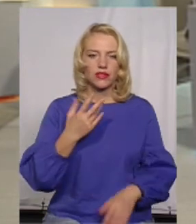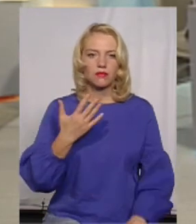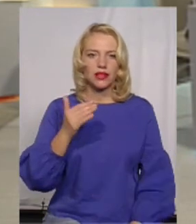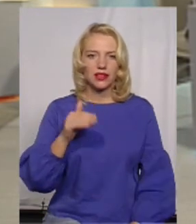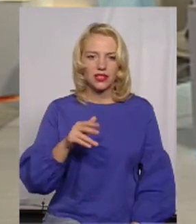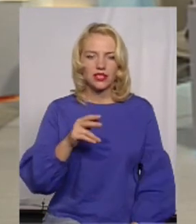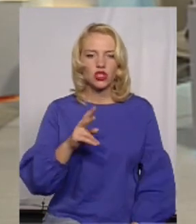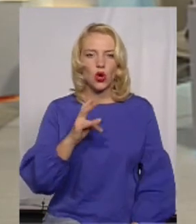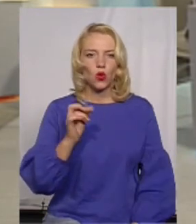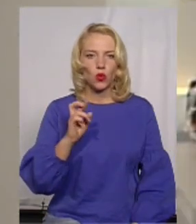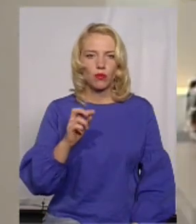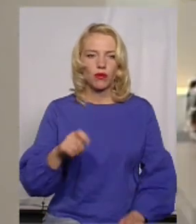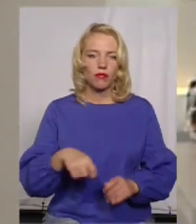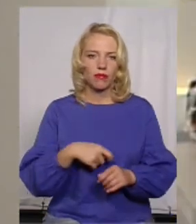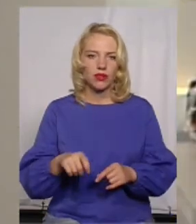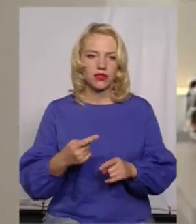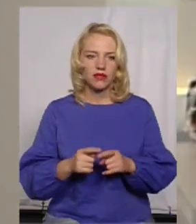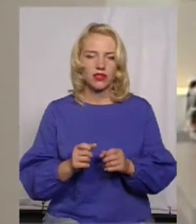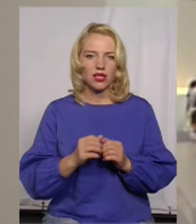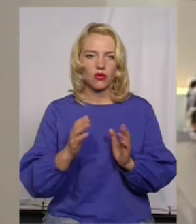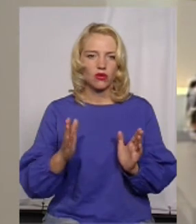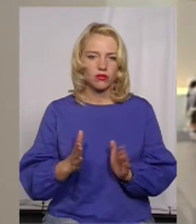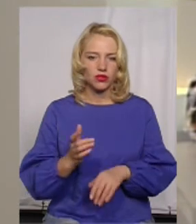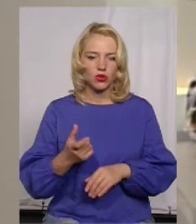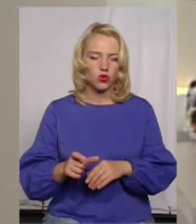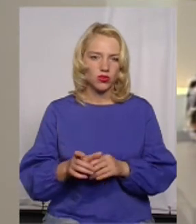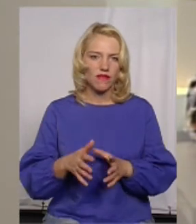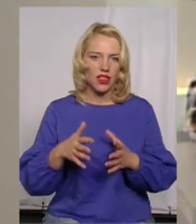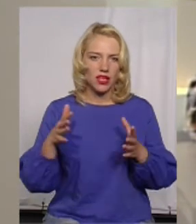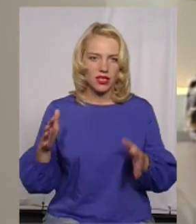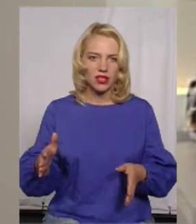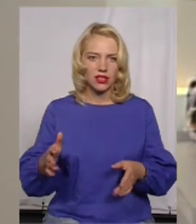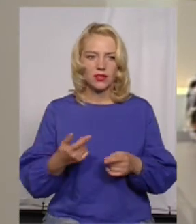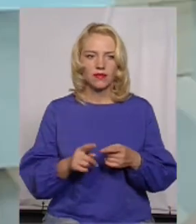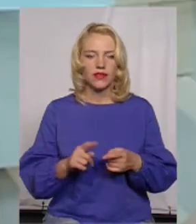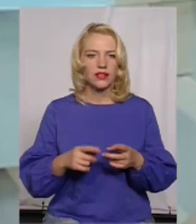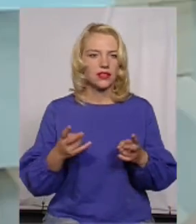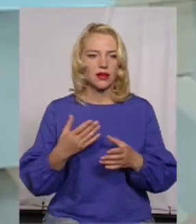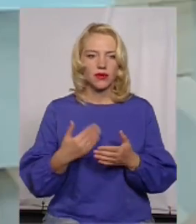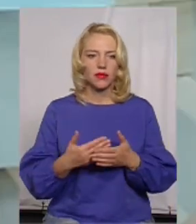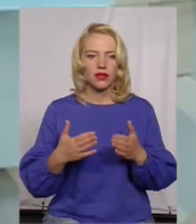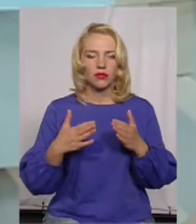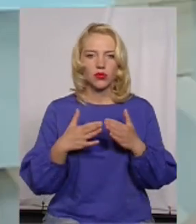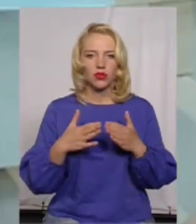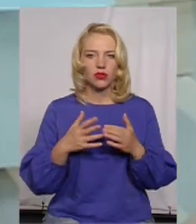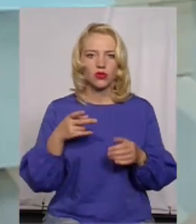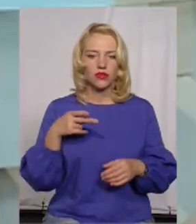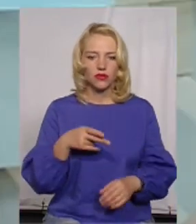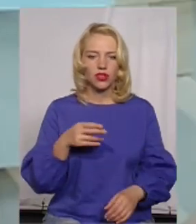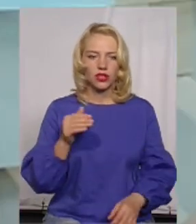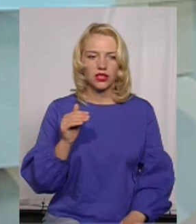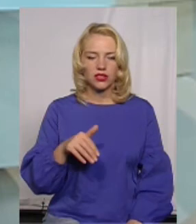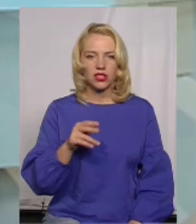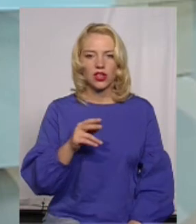кубічних. Але ми розуміємо, що це обсяг дуже великий, я не знаю, це потрібно мати будинок 2 тисячі